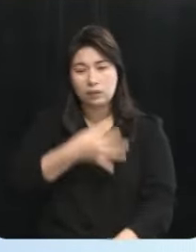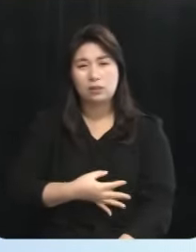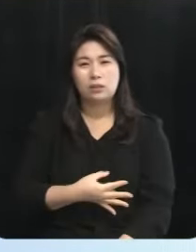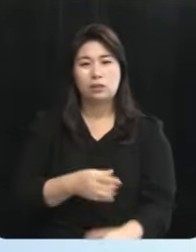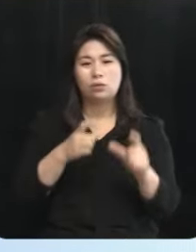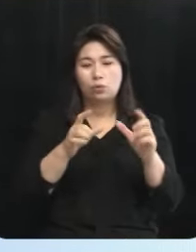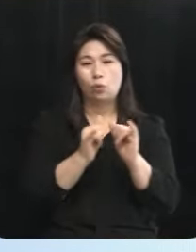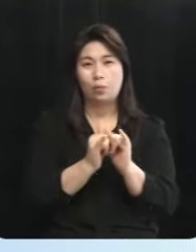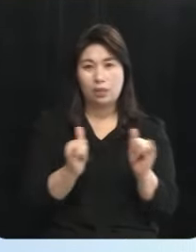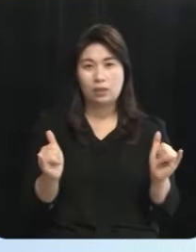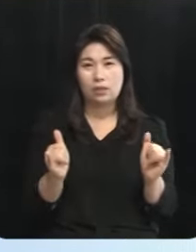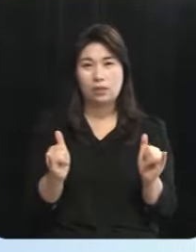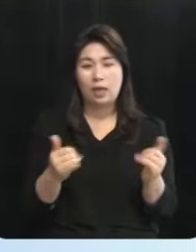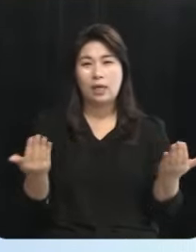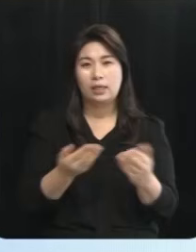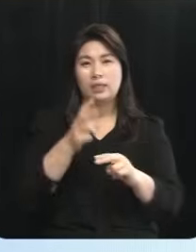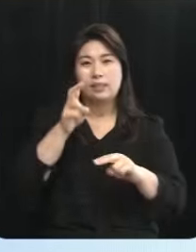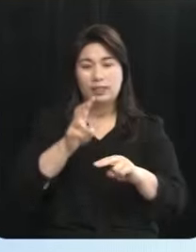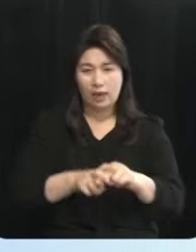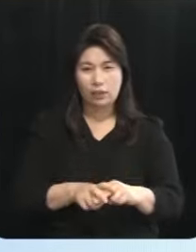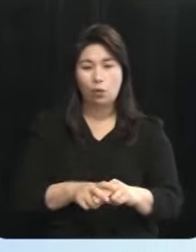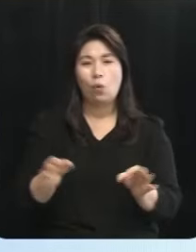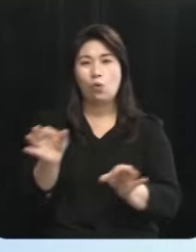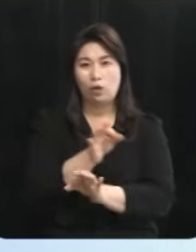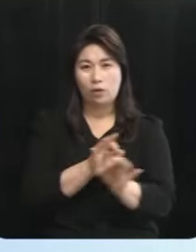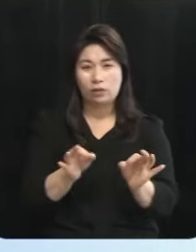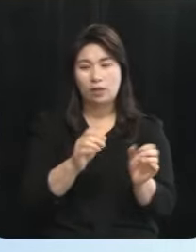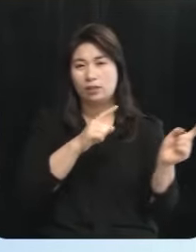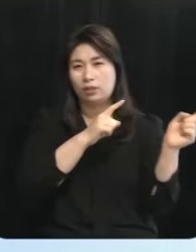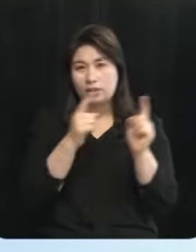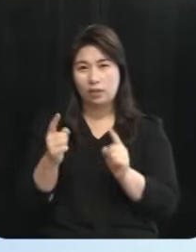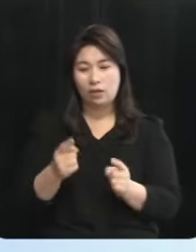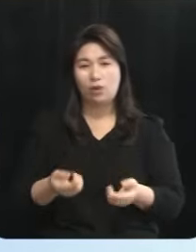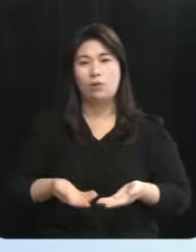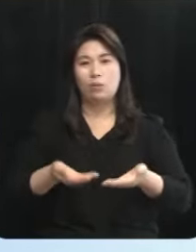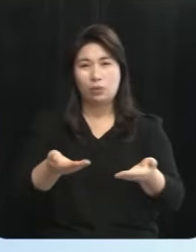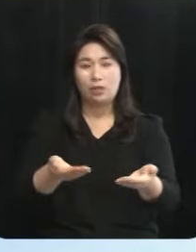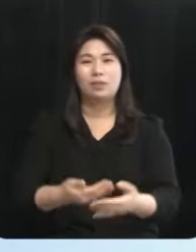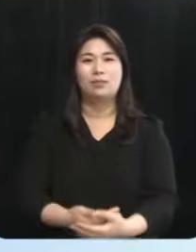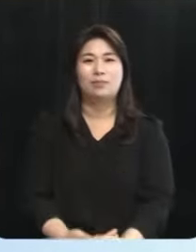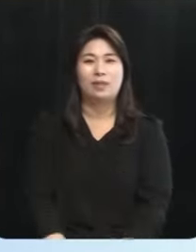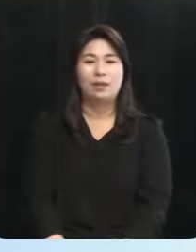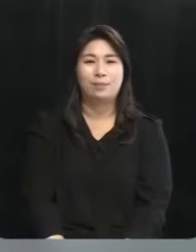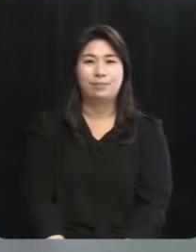도민들께 일자리로 경제를 되살려 보답하겠습니다